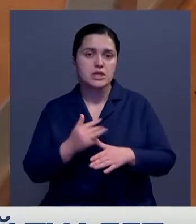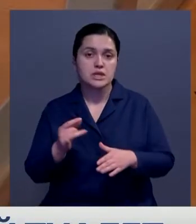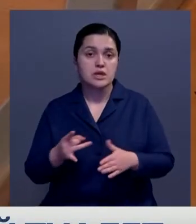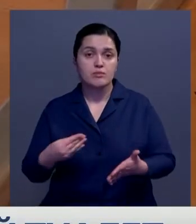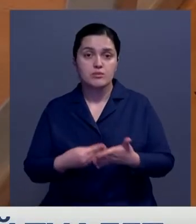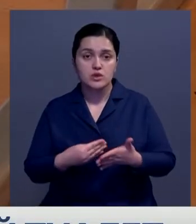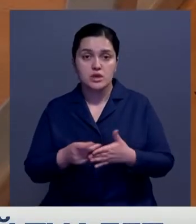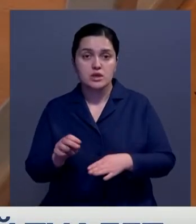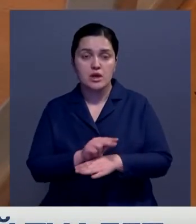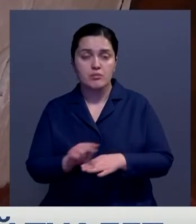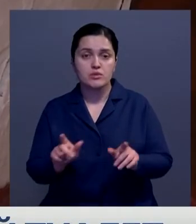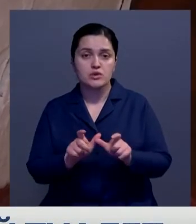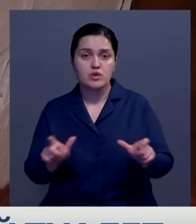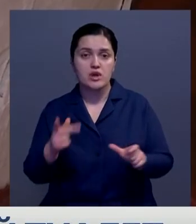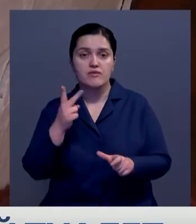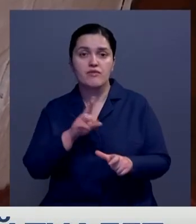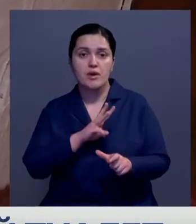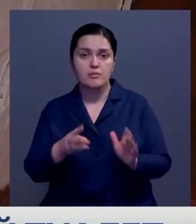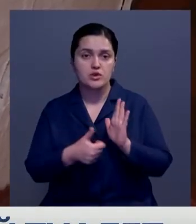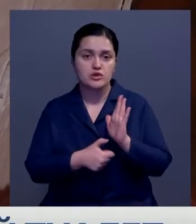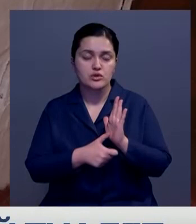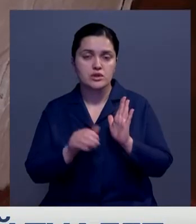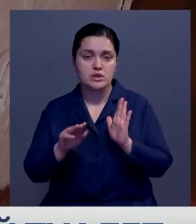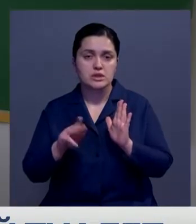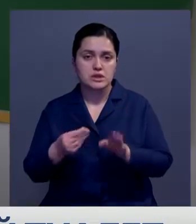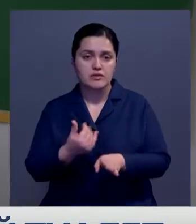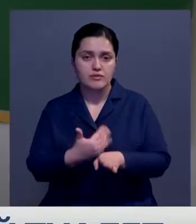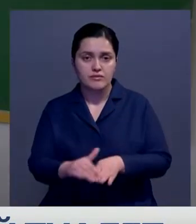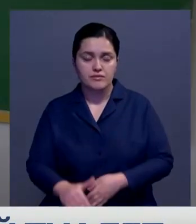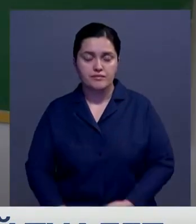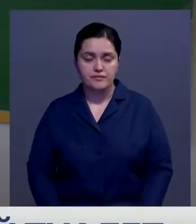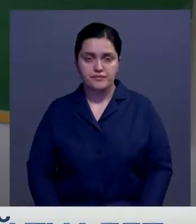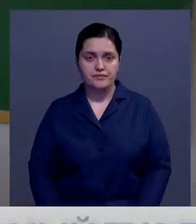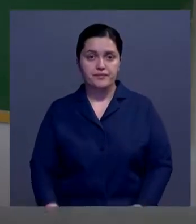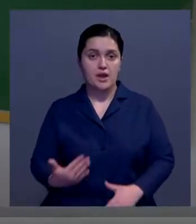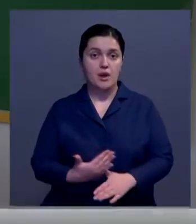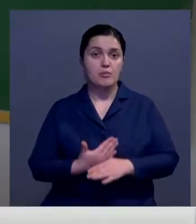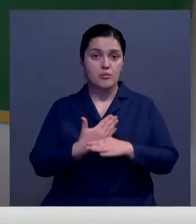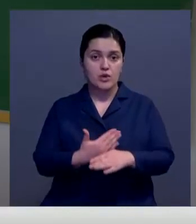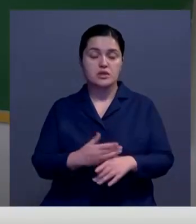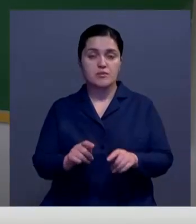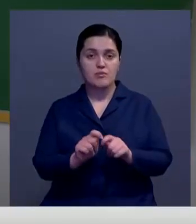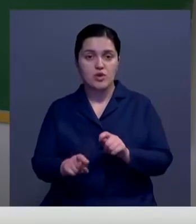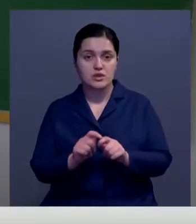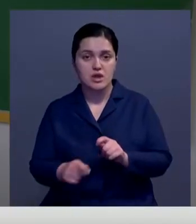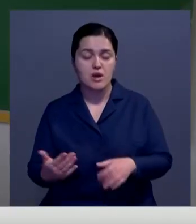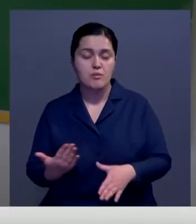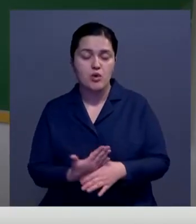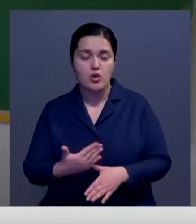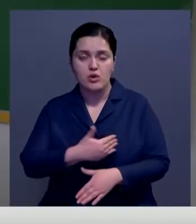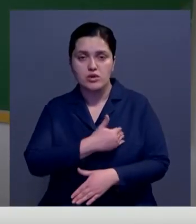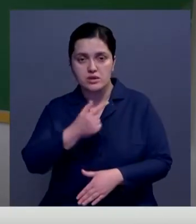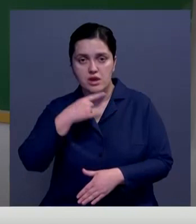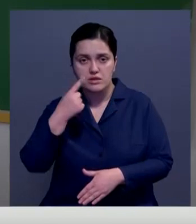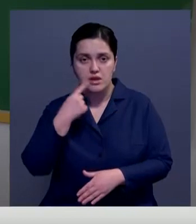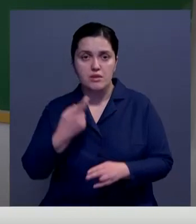бюджета на ремонт школы выделили 2 миллиона 600 тысяч тенге. По оказанию спонсорской помощи я хочу сказать, что нами